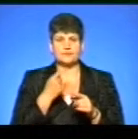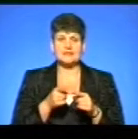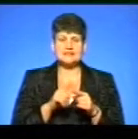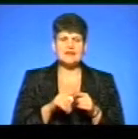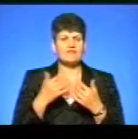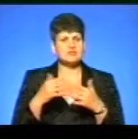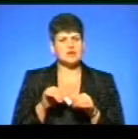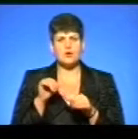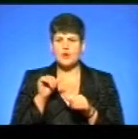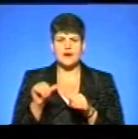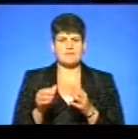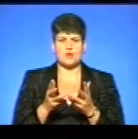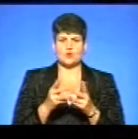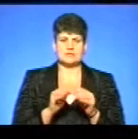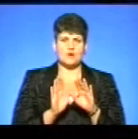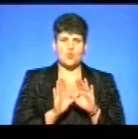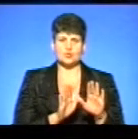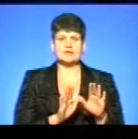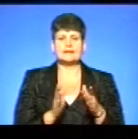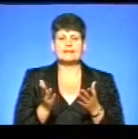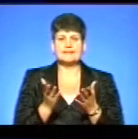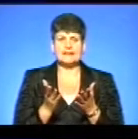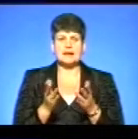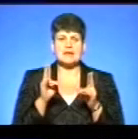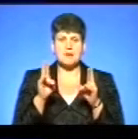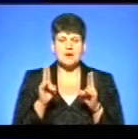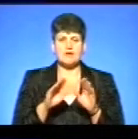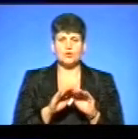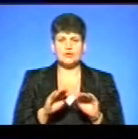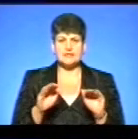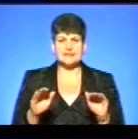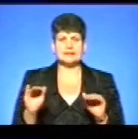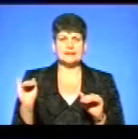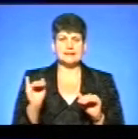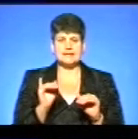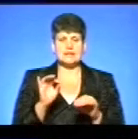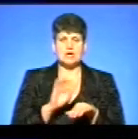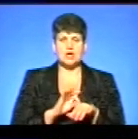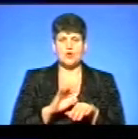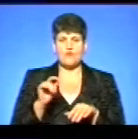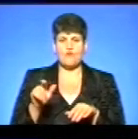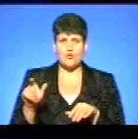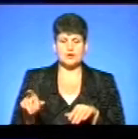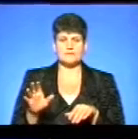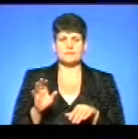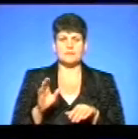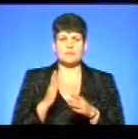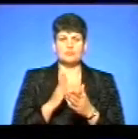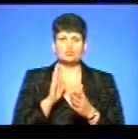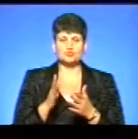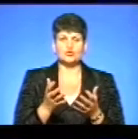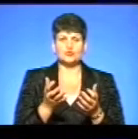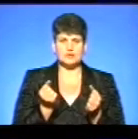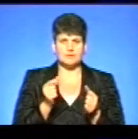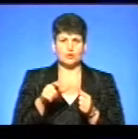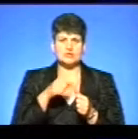розрахунки, де, як правило, діти і хворі хронічними захворюваннями вони будуть отримати Ну і люди